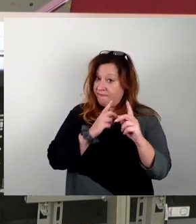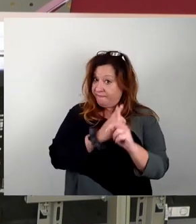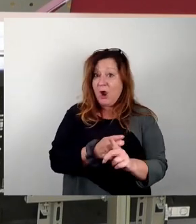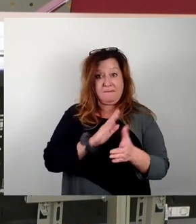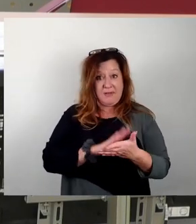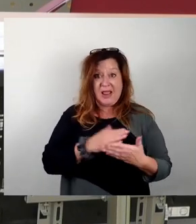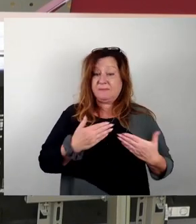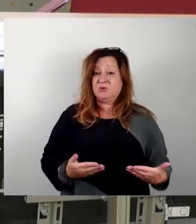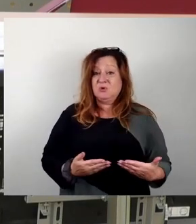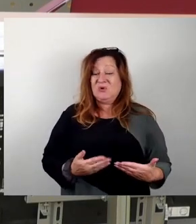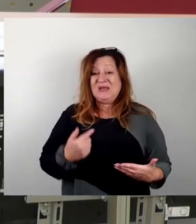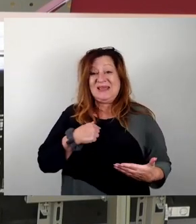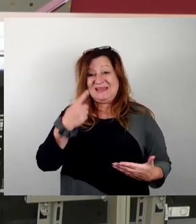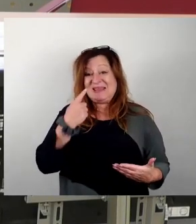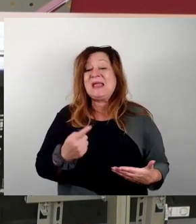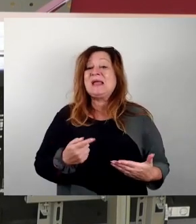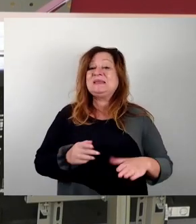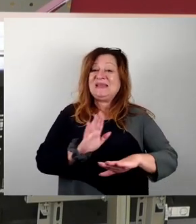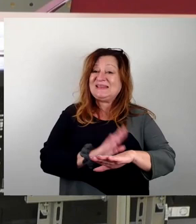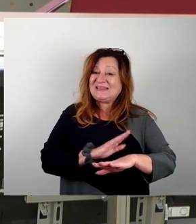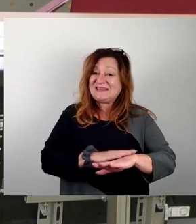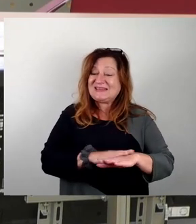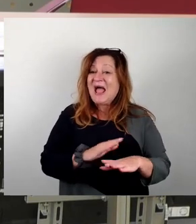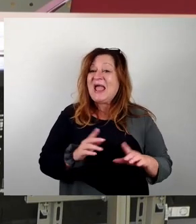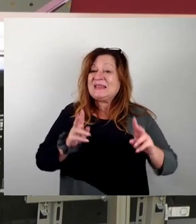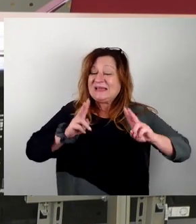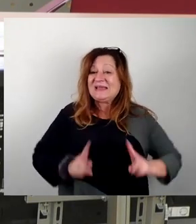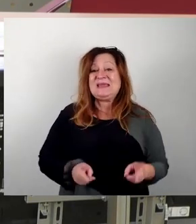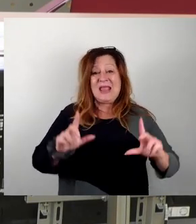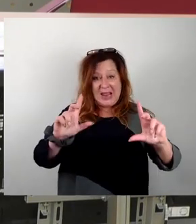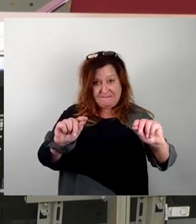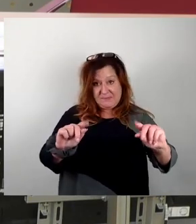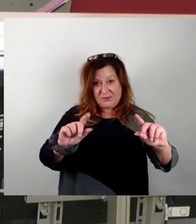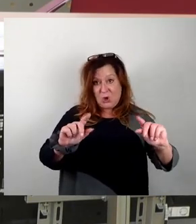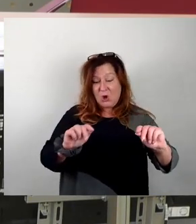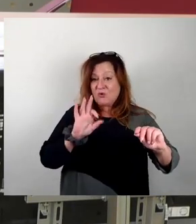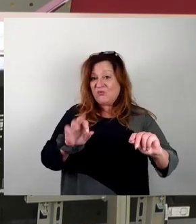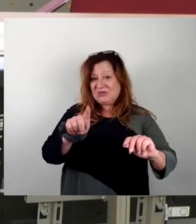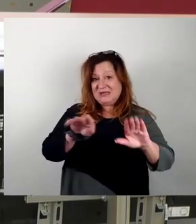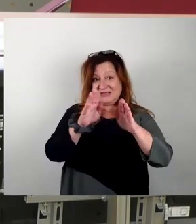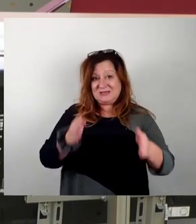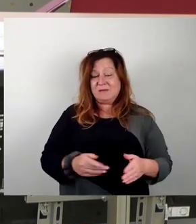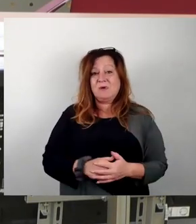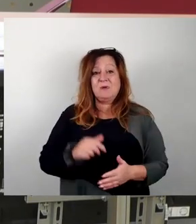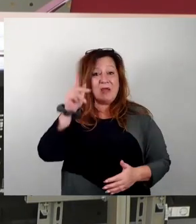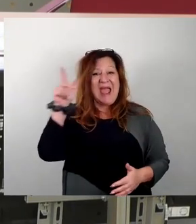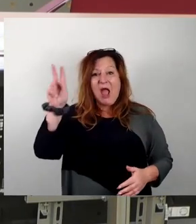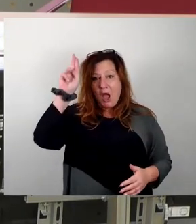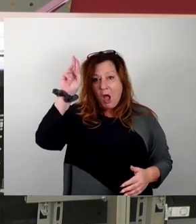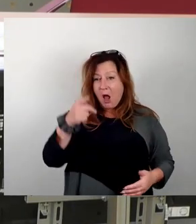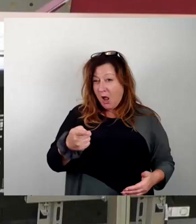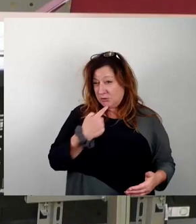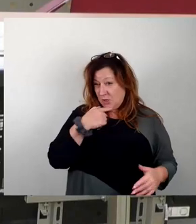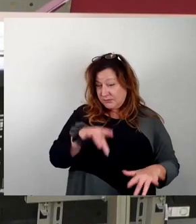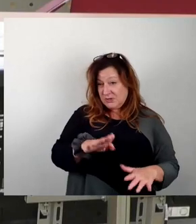eigentlich die zeitgemäße Bedeutung, jedenfalls für mich, von diesem Denkmal. Herr Hase, ich weiß nicht, ob da ist. Ich weiß nicht,